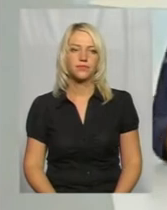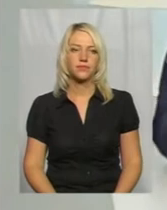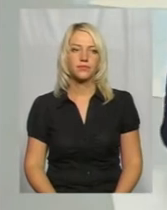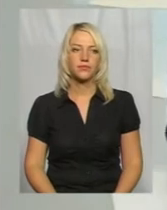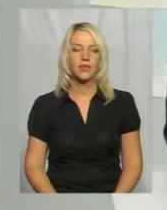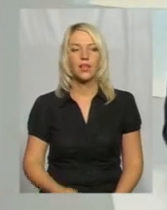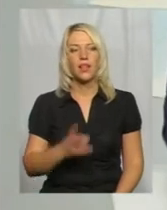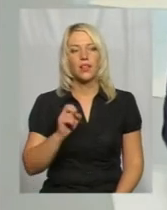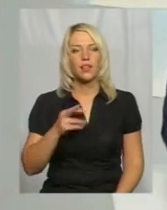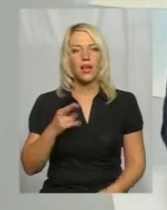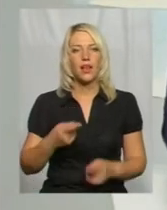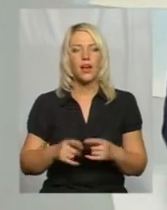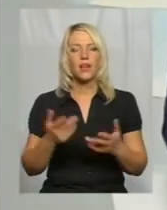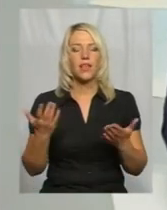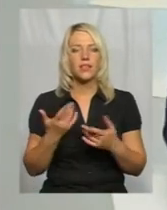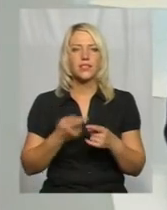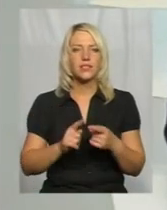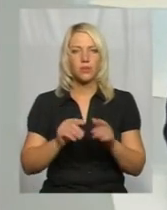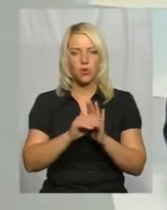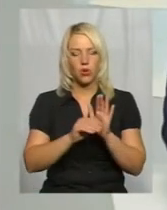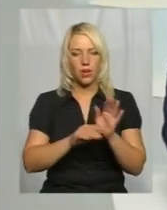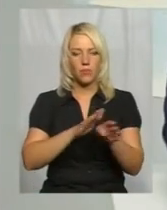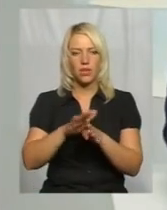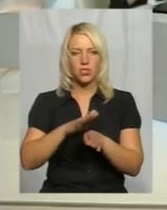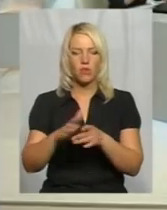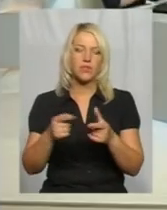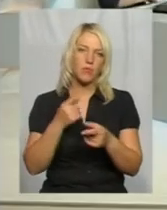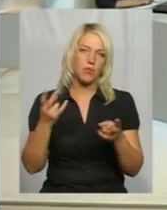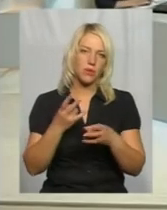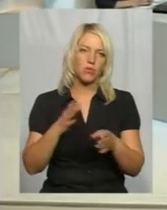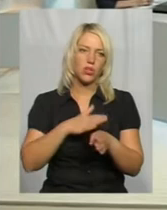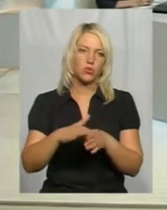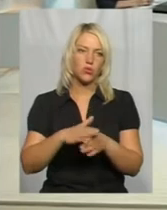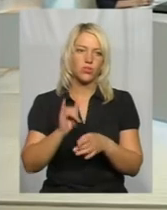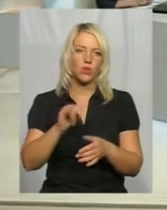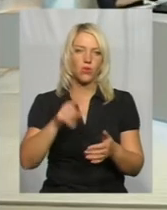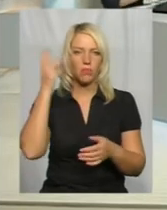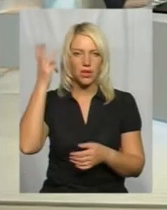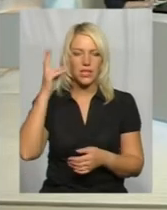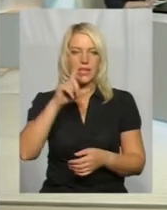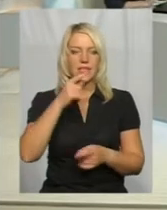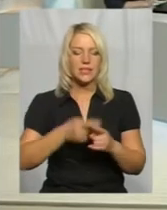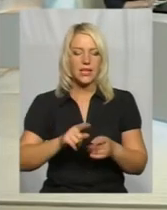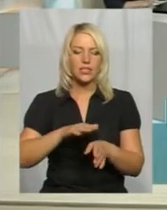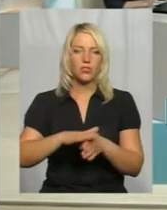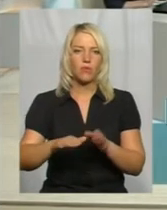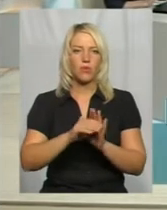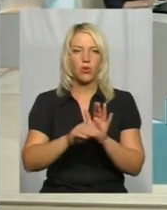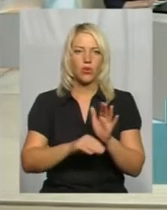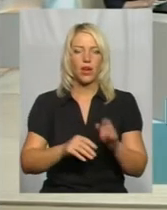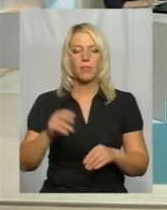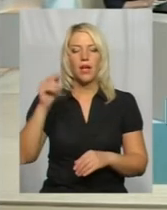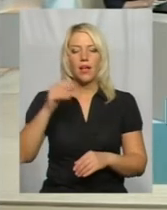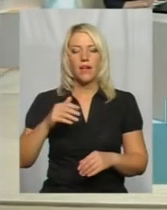Пані Наталія, які з цих програм реалізовуються або мають реалізовуватись у Хмельницькому? Зараз реалізована програма «Чись і